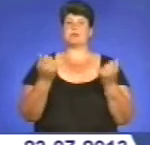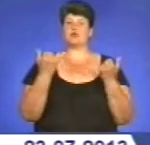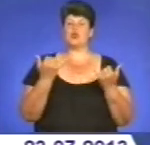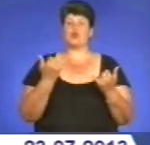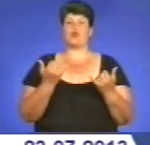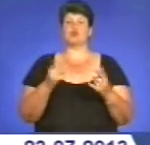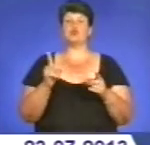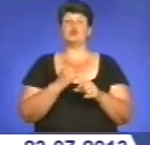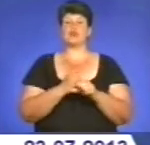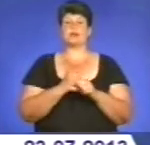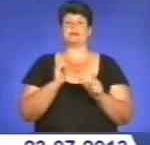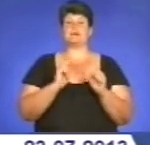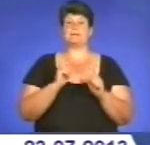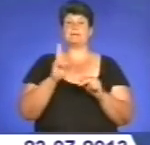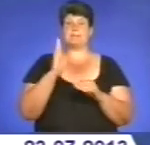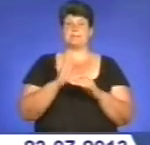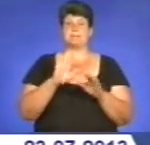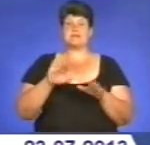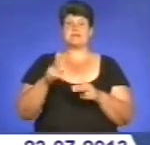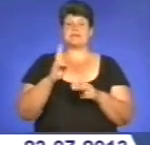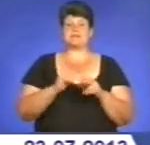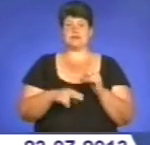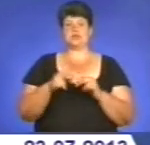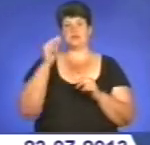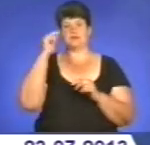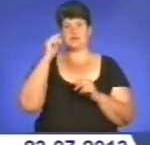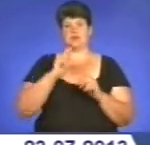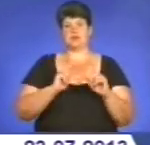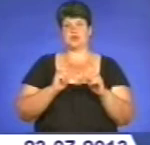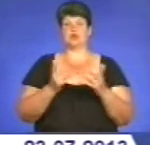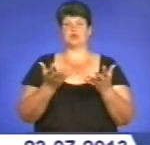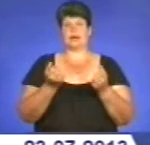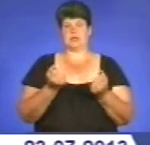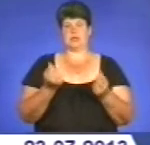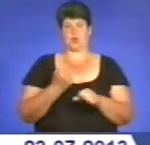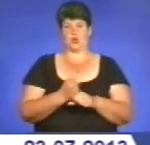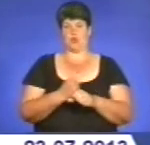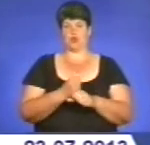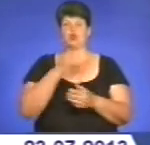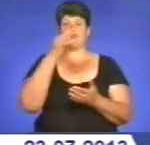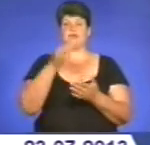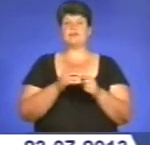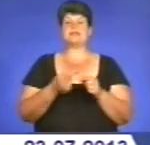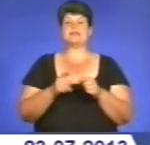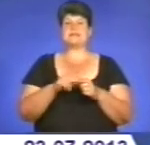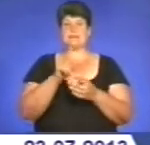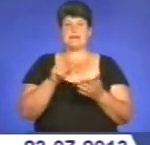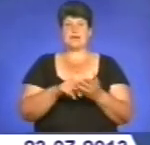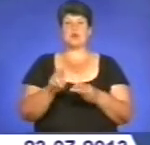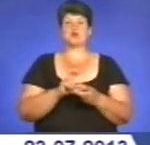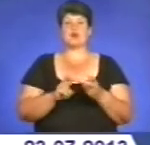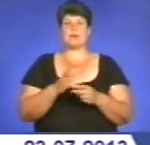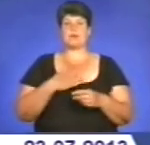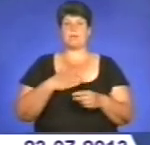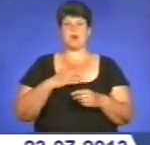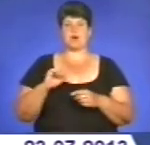робити студенту, щоб після закінчення вищого навчального закладу отримати роботу? Відповіді на ці запитання шукала моя колега